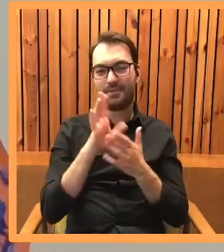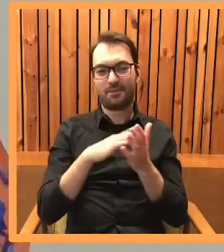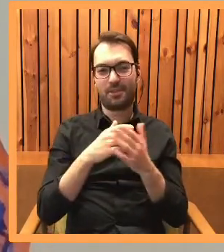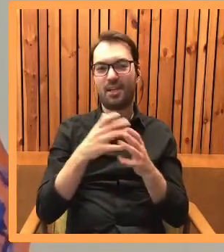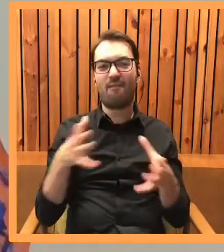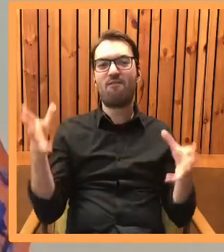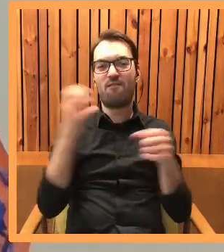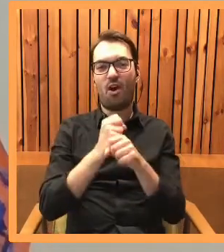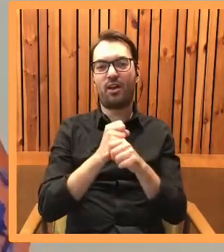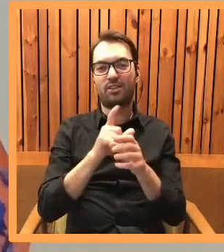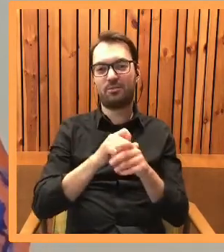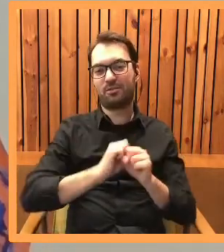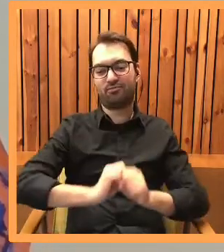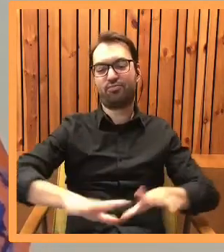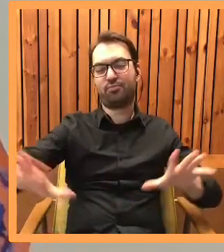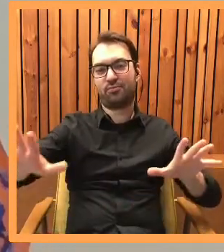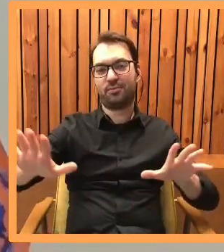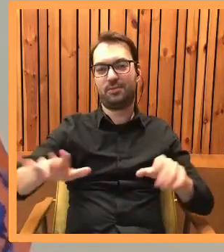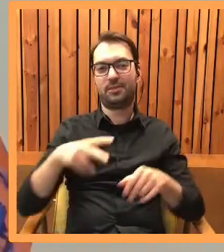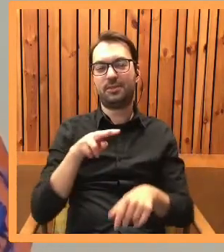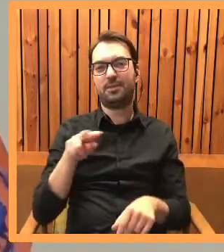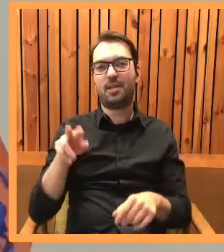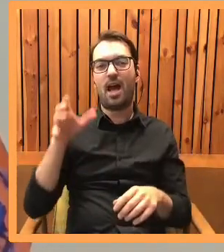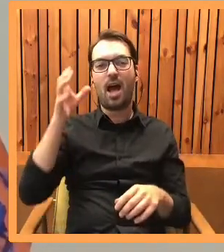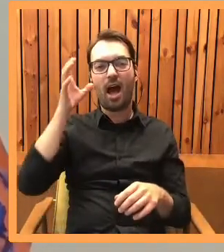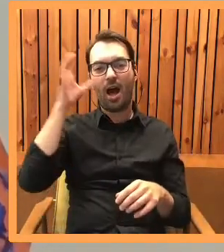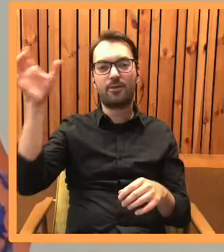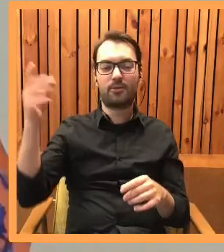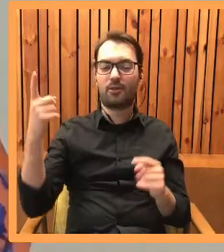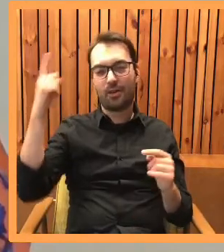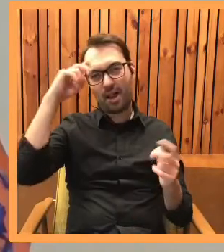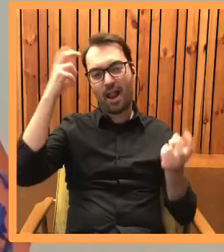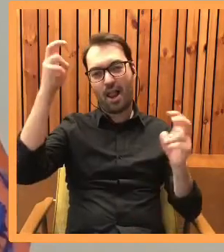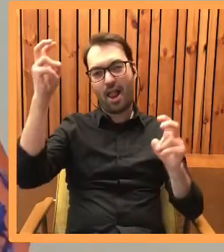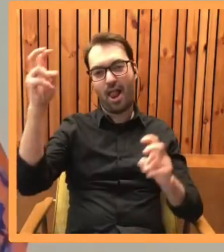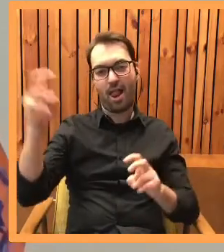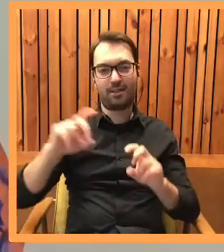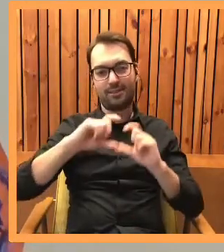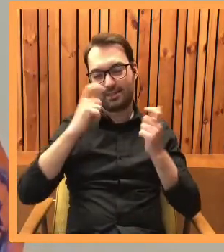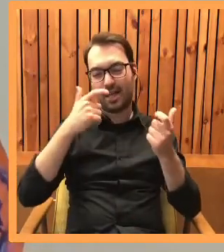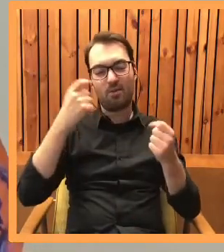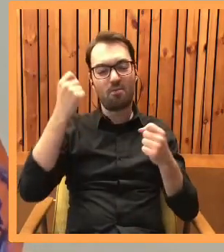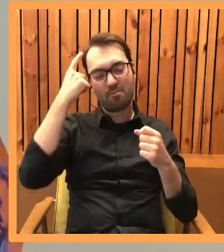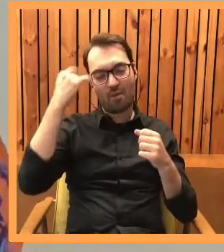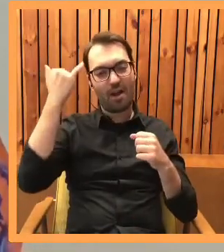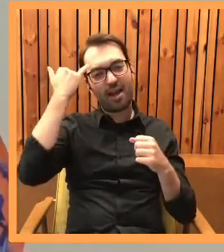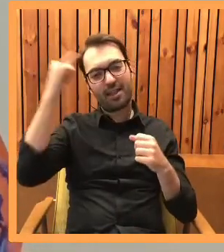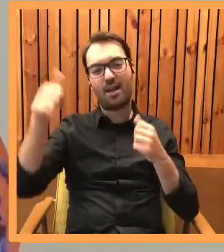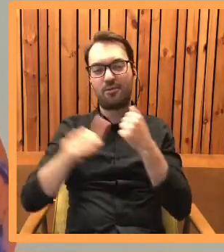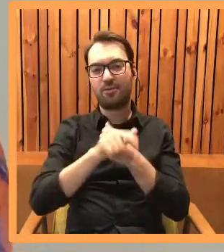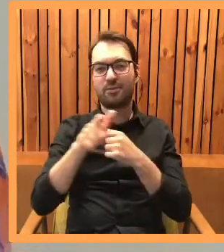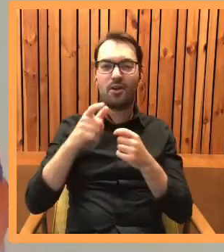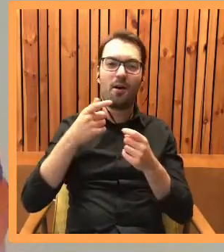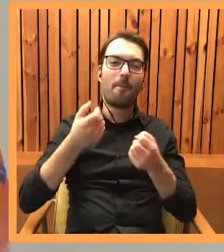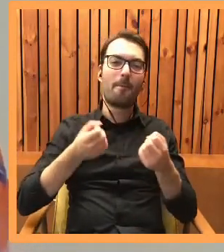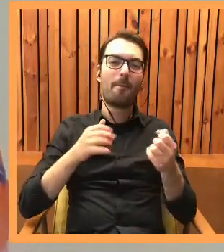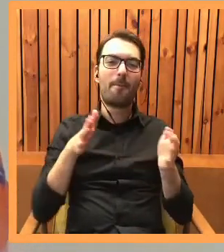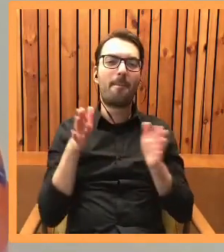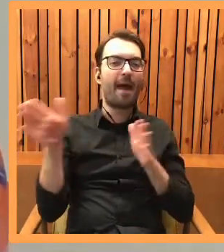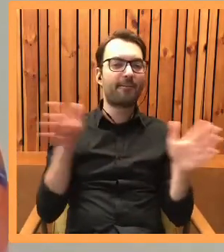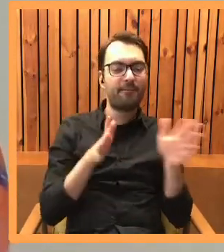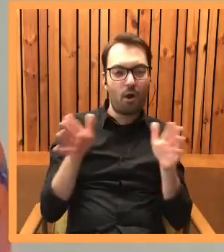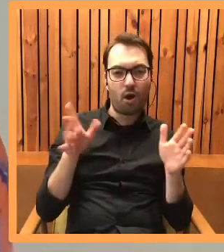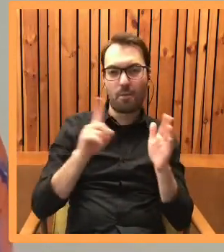workiem ziemniaków rozsypanych na podłodze, natomiast autor jest w stanie dobudować do tego całą ideologię, że to jest performance, że to jest